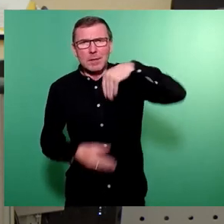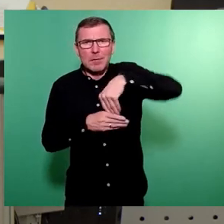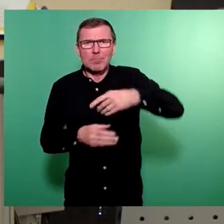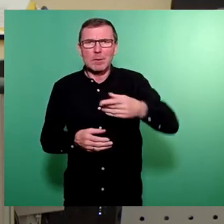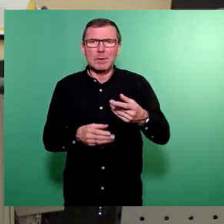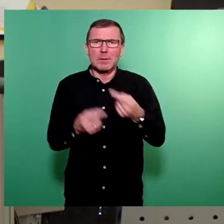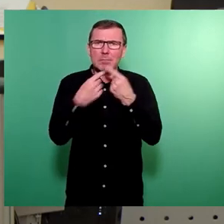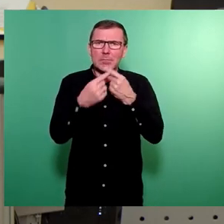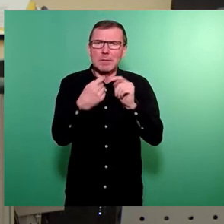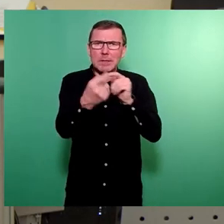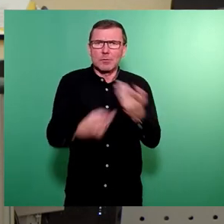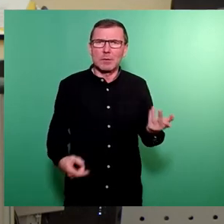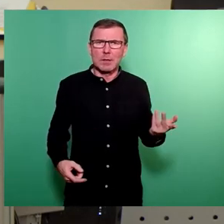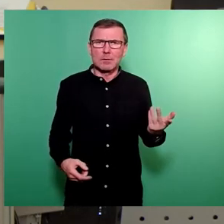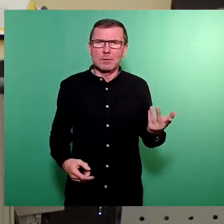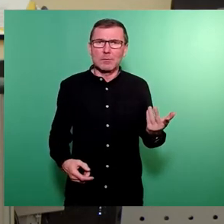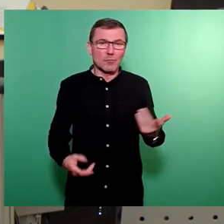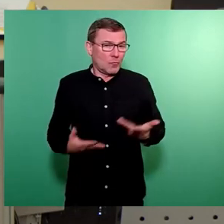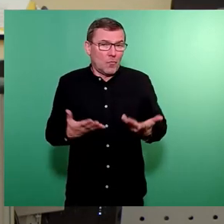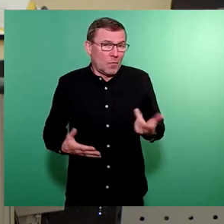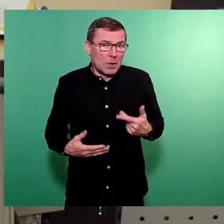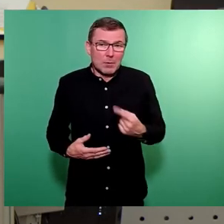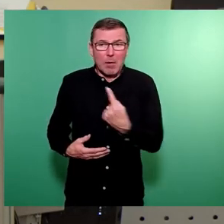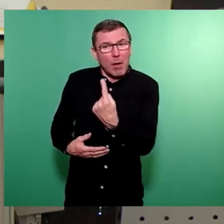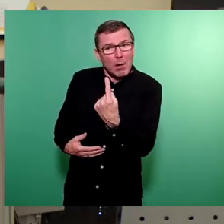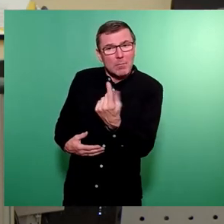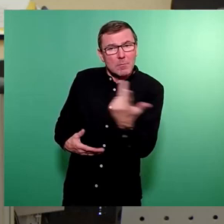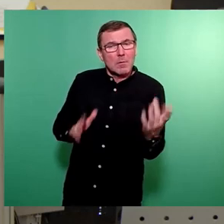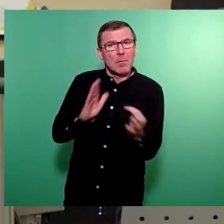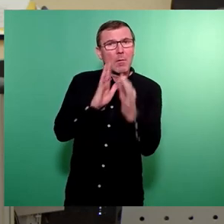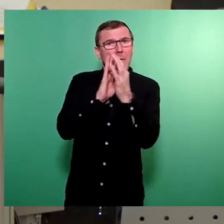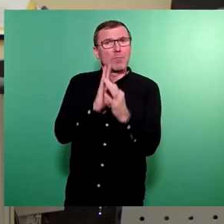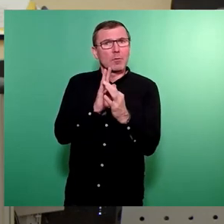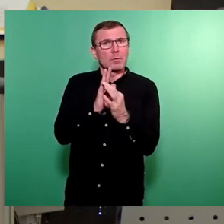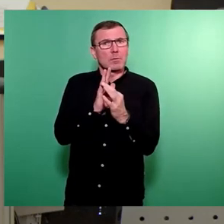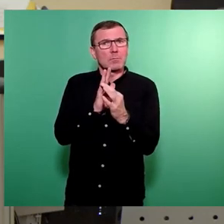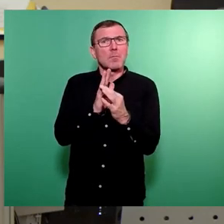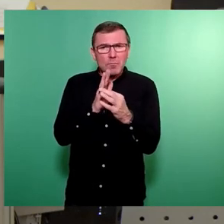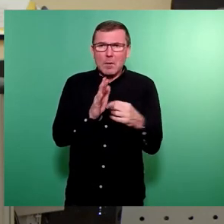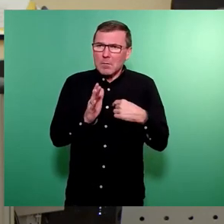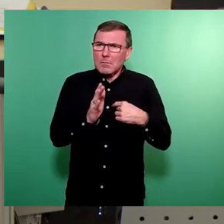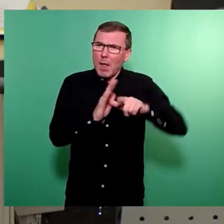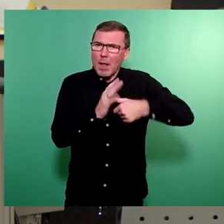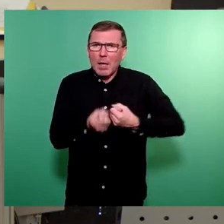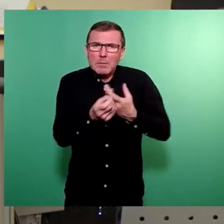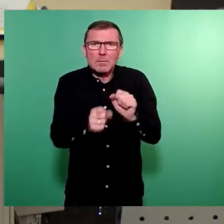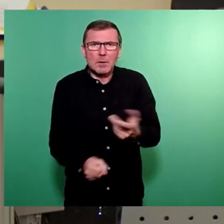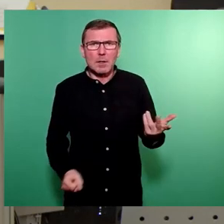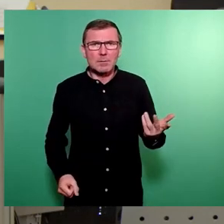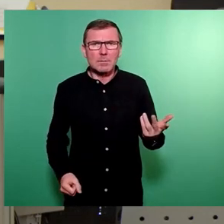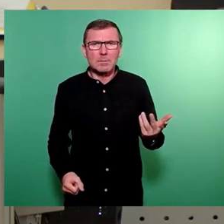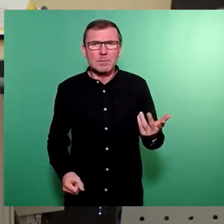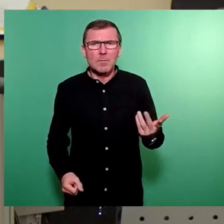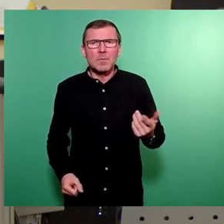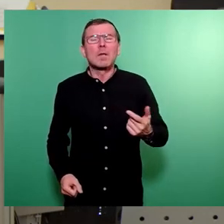und hätten vielleicht auch den einen oder anderen Beitrag leisten können. Das sind sicher nicht die